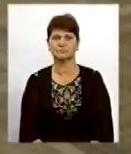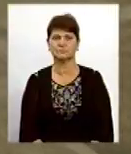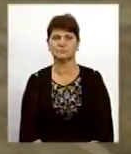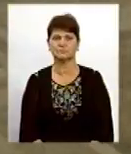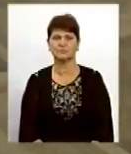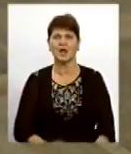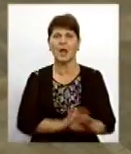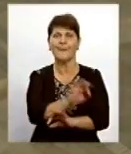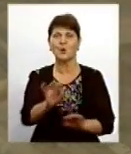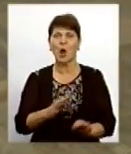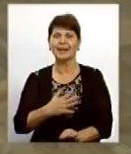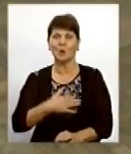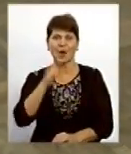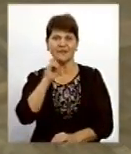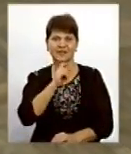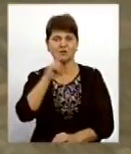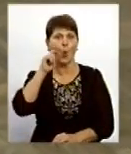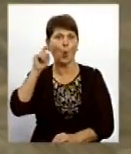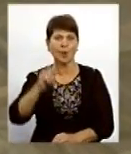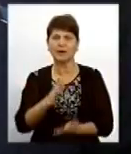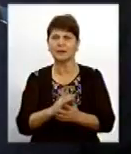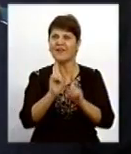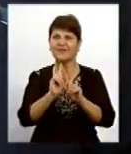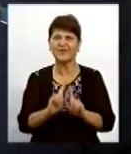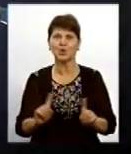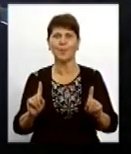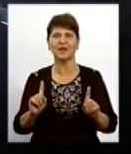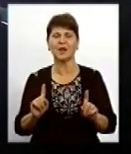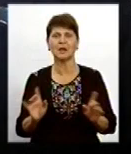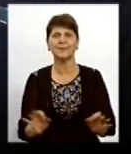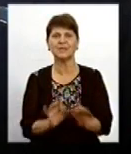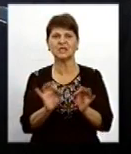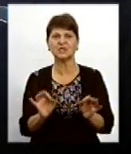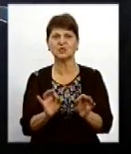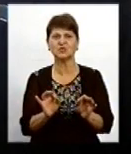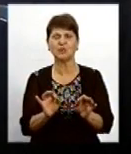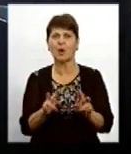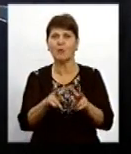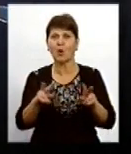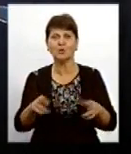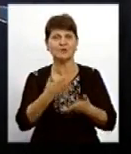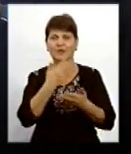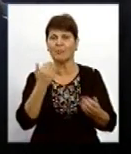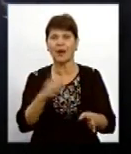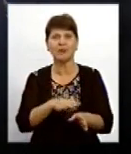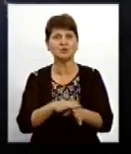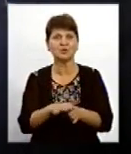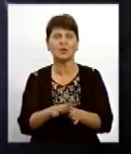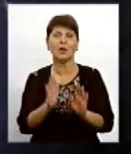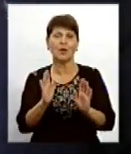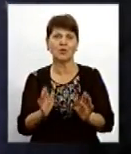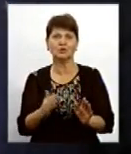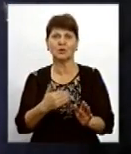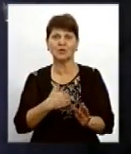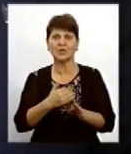Проєкт «Моя Вінничина» на Україні є феноменальним, тому що нічого схожого немає абсолютно. Хоча до нас